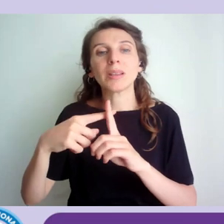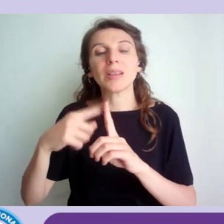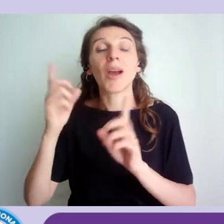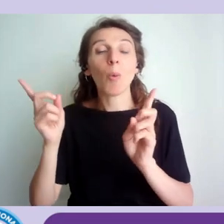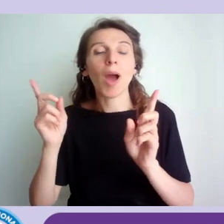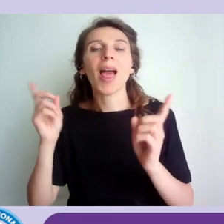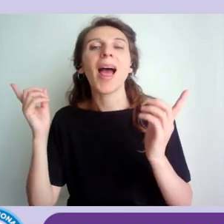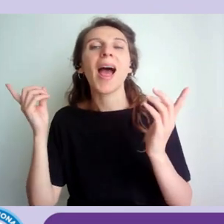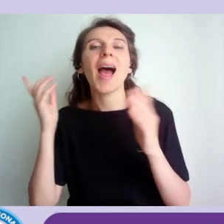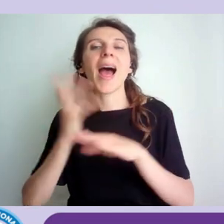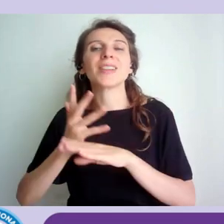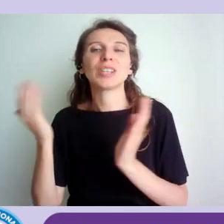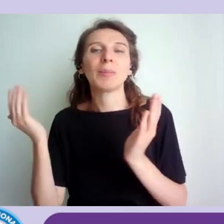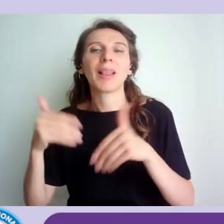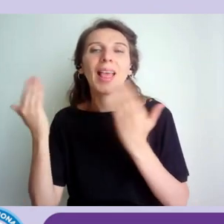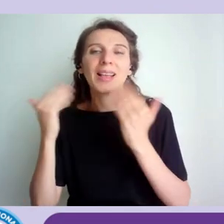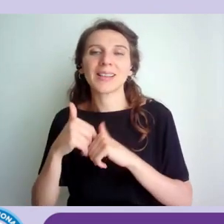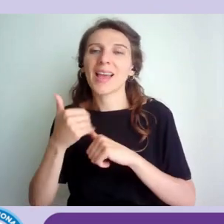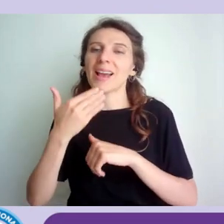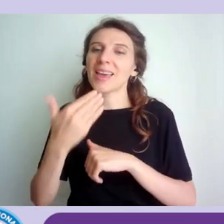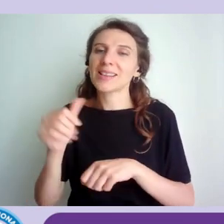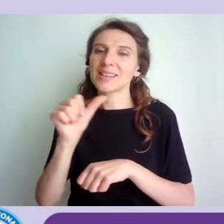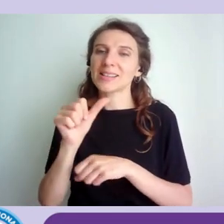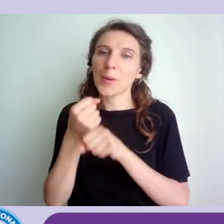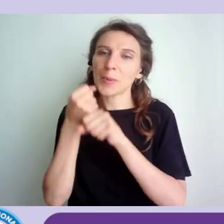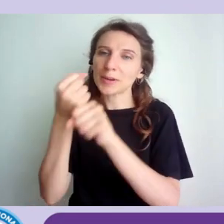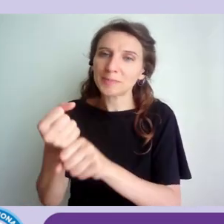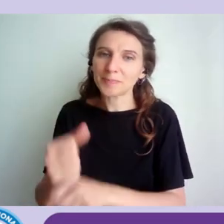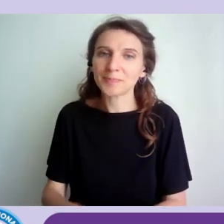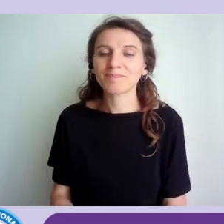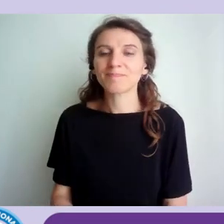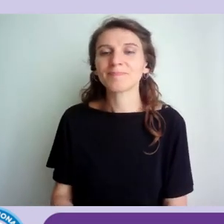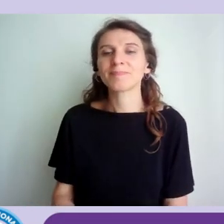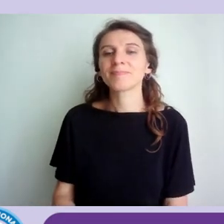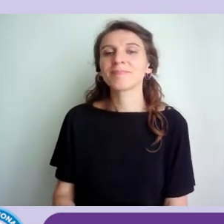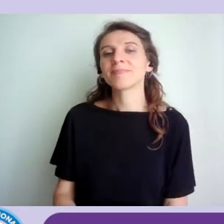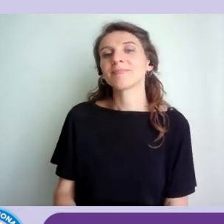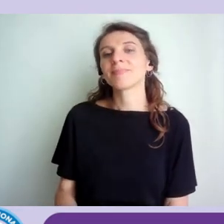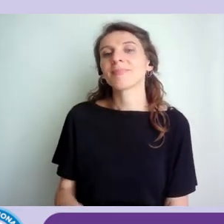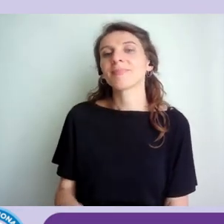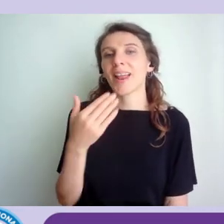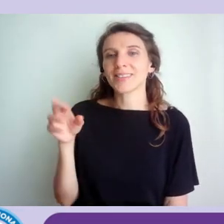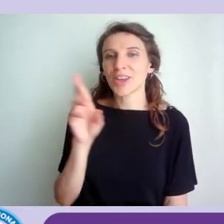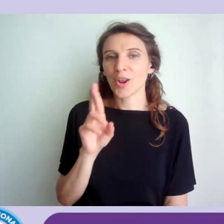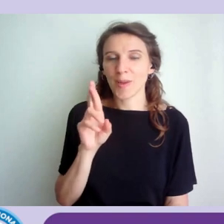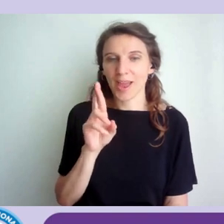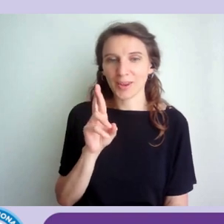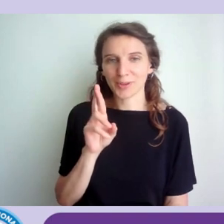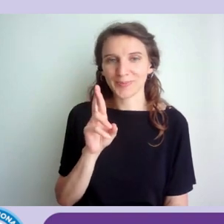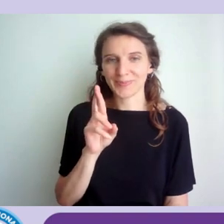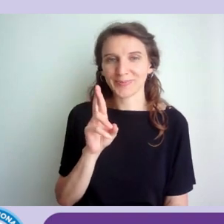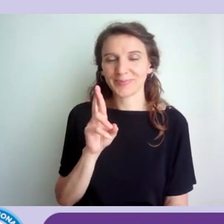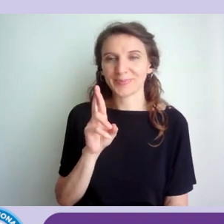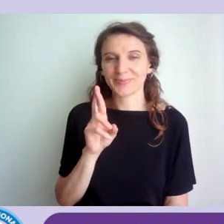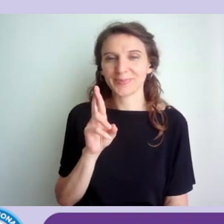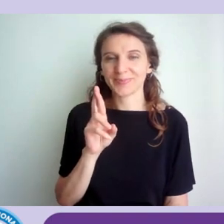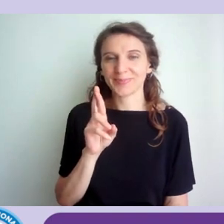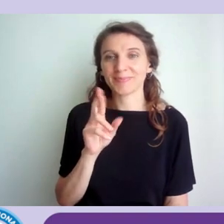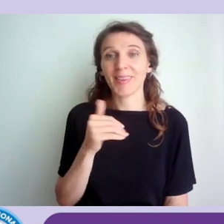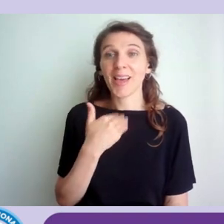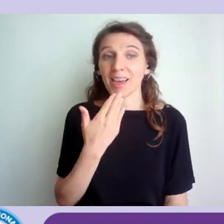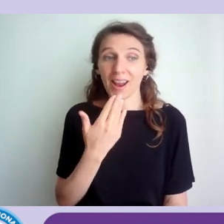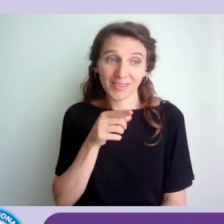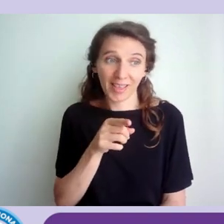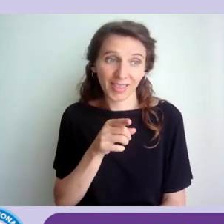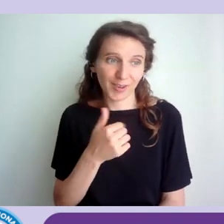day grazie sauro a te la palla grazie roberto in realtà ringraziamento è reciproco da